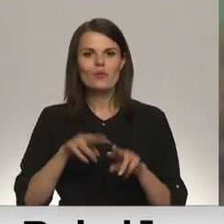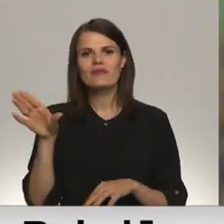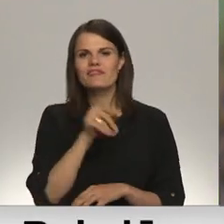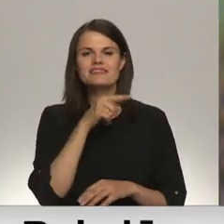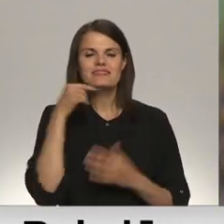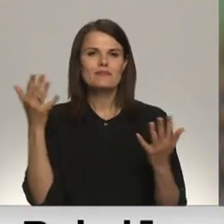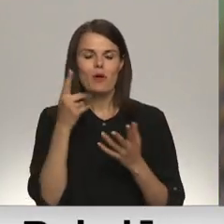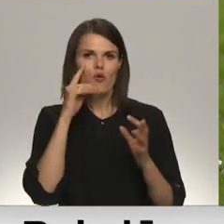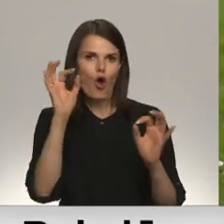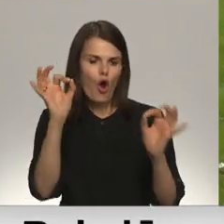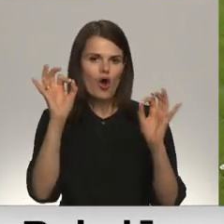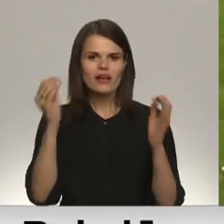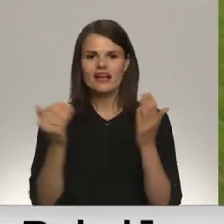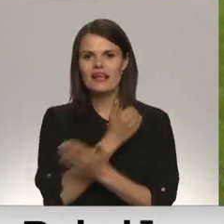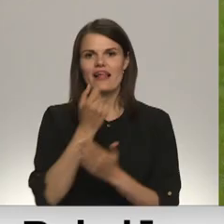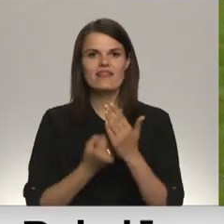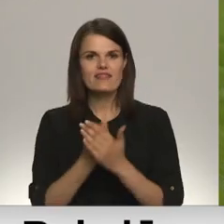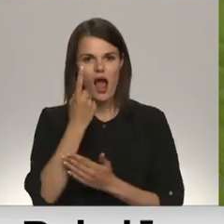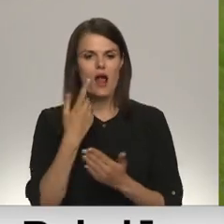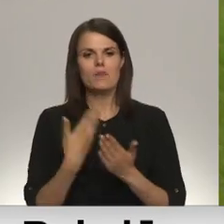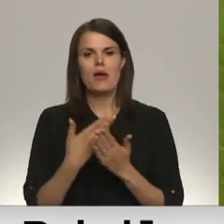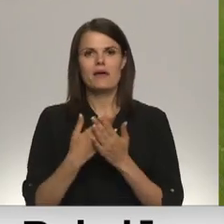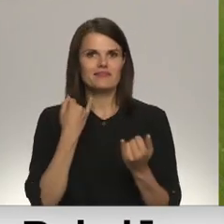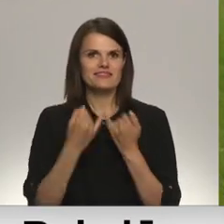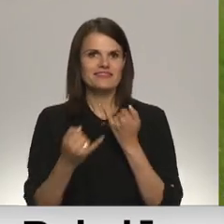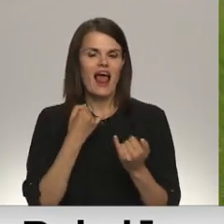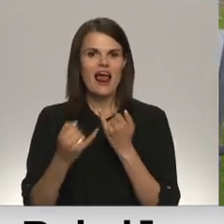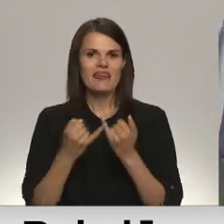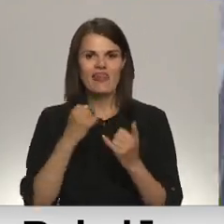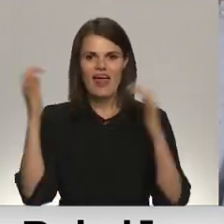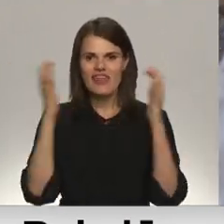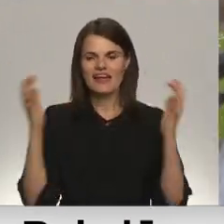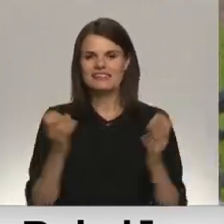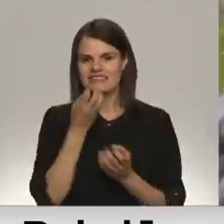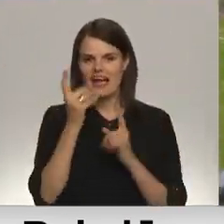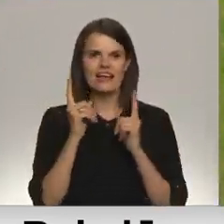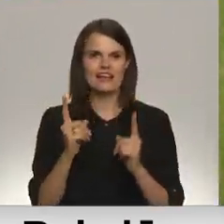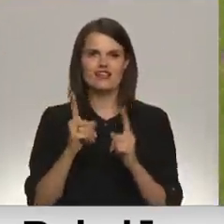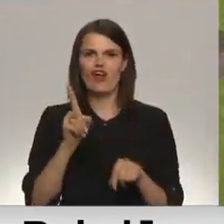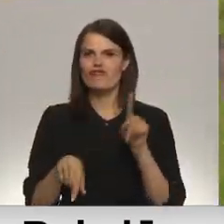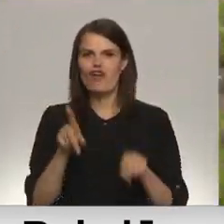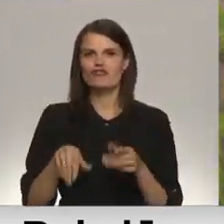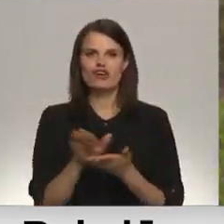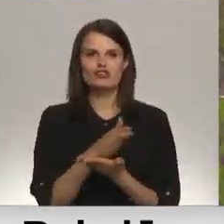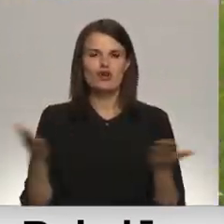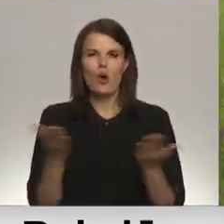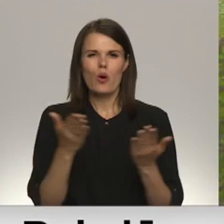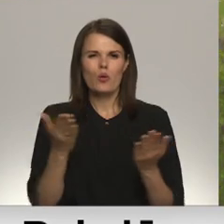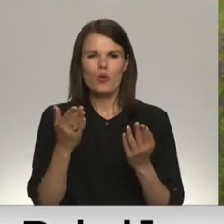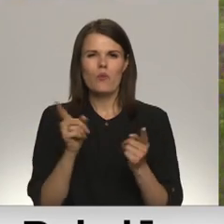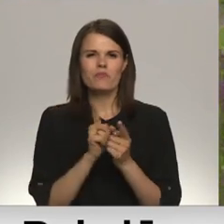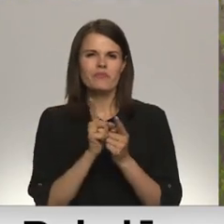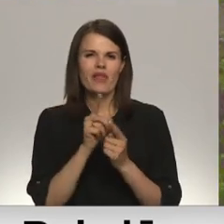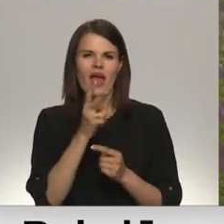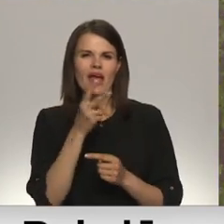grib kaut ko ļoti ordinālu radīt. Piemēram, dzeltenie ceriņi ir faktiski tikai daži šķirnis, kurām ir tāda kremkrāsa